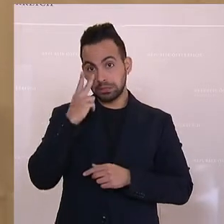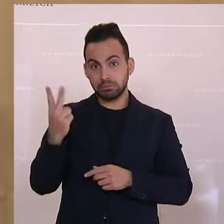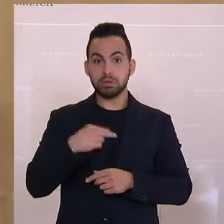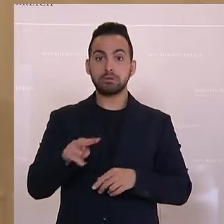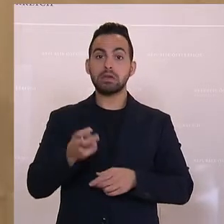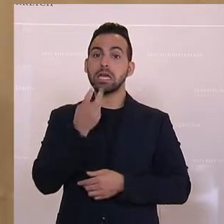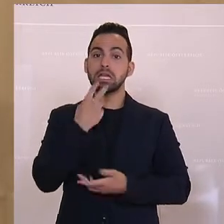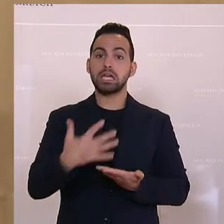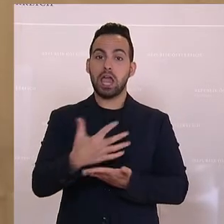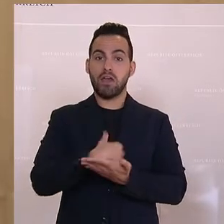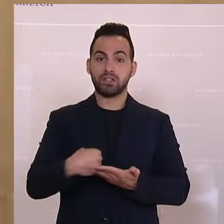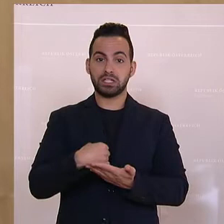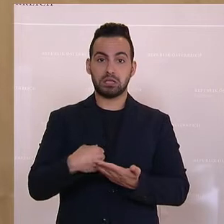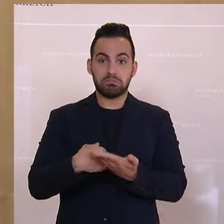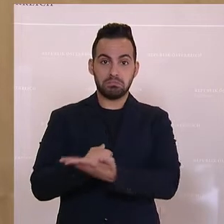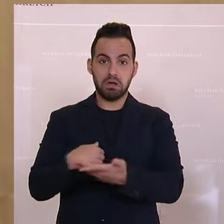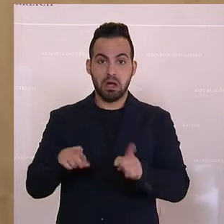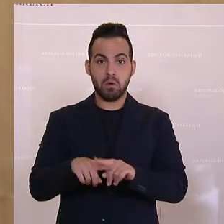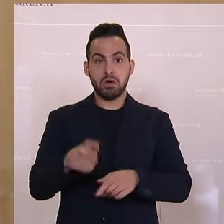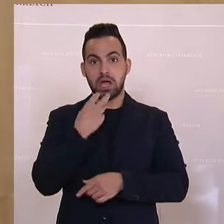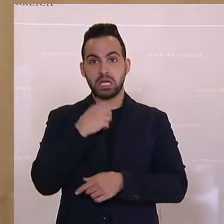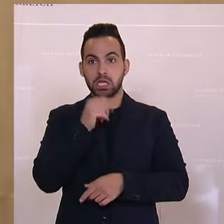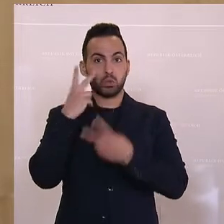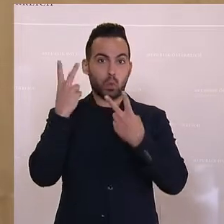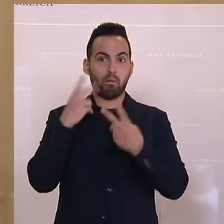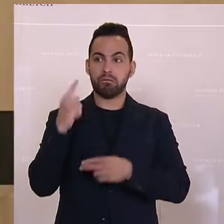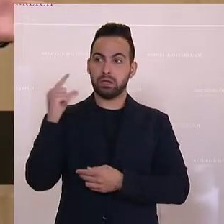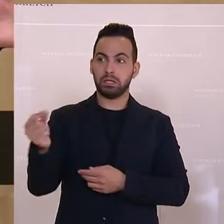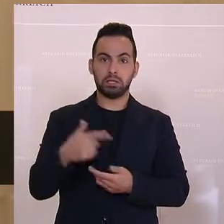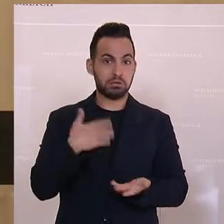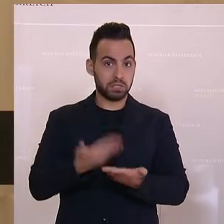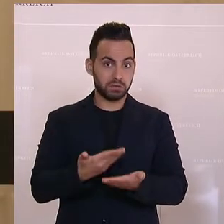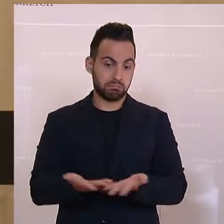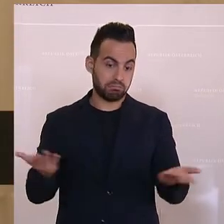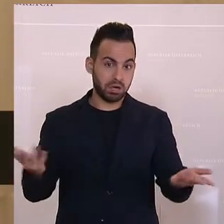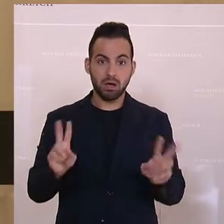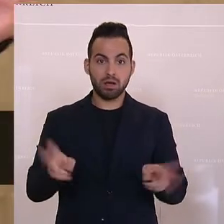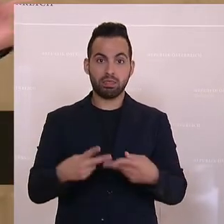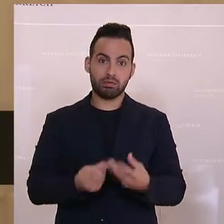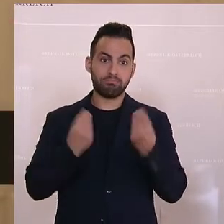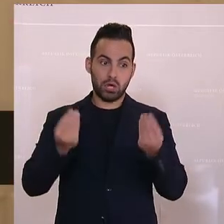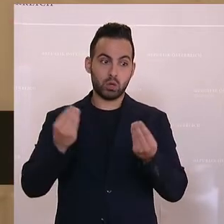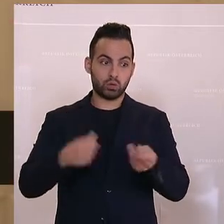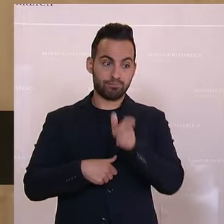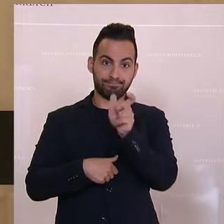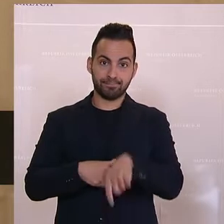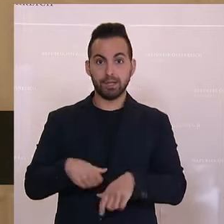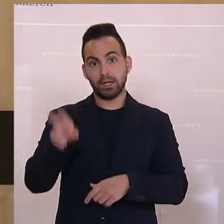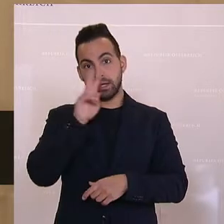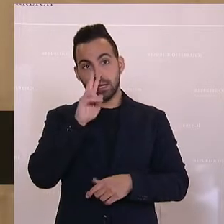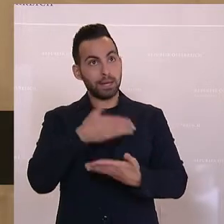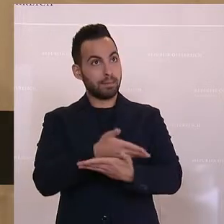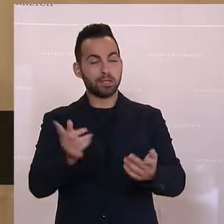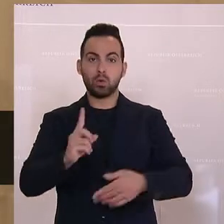die Energieeffizienz und die Energie nicht so wichtig. Deswegen kann ich Sie nicht begrüßen, liebes geschätzte